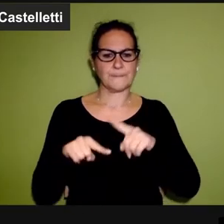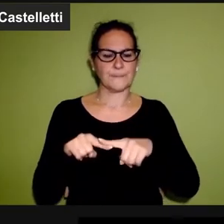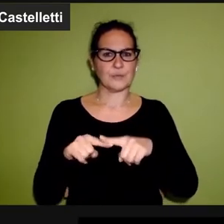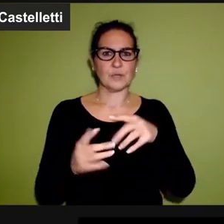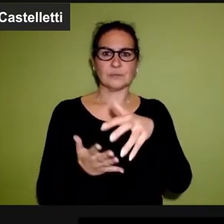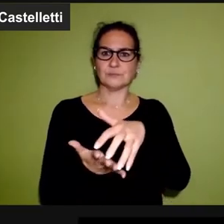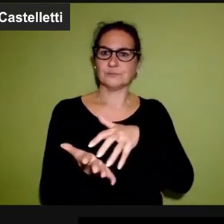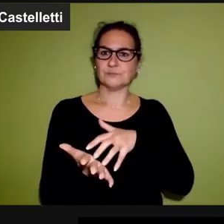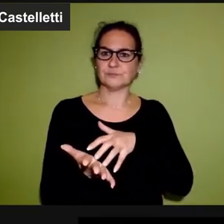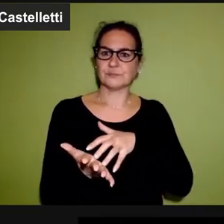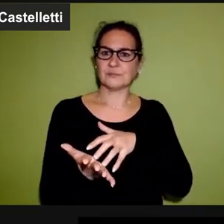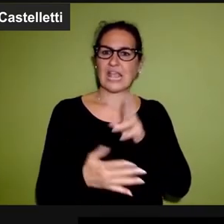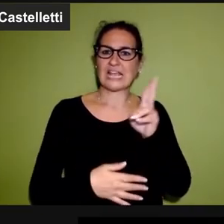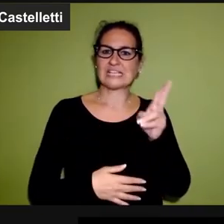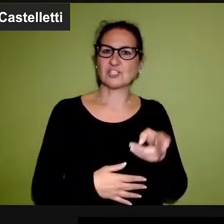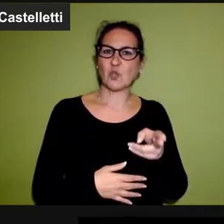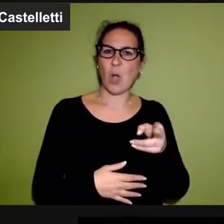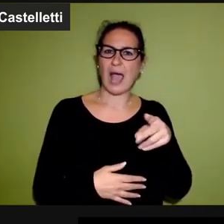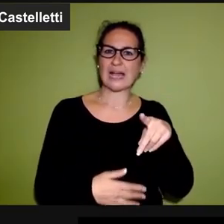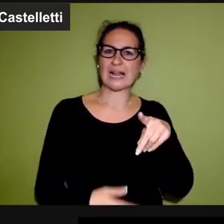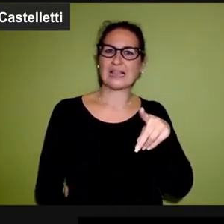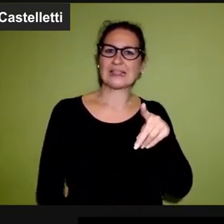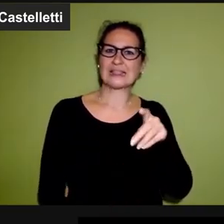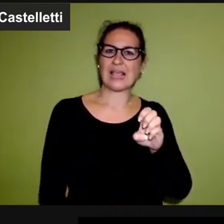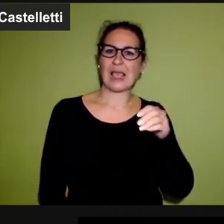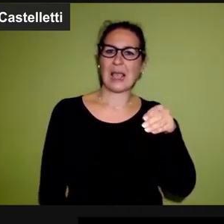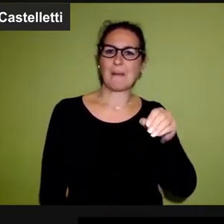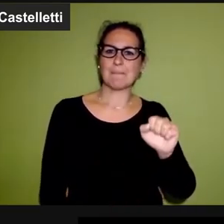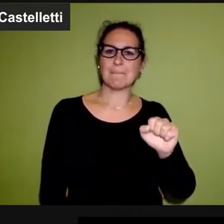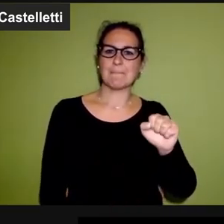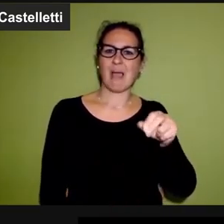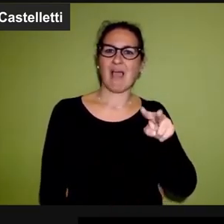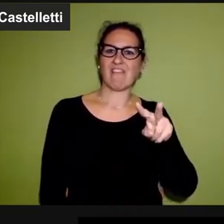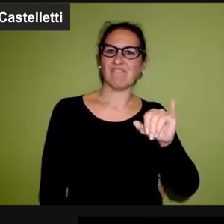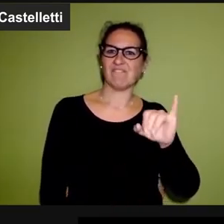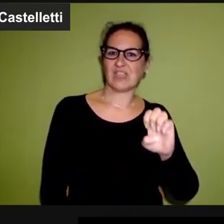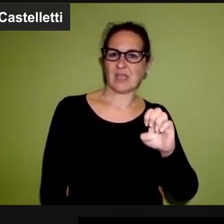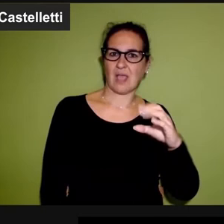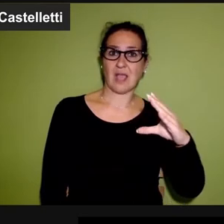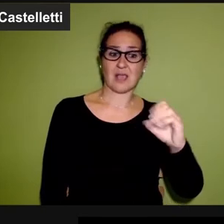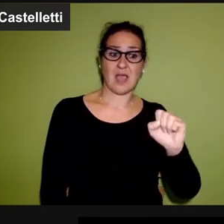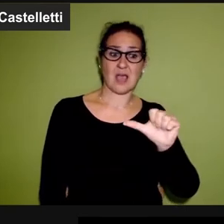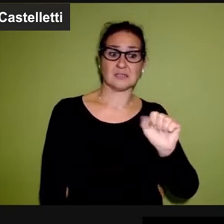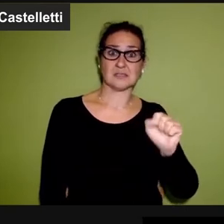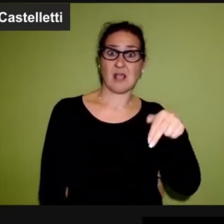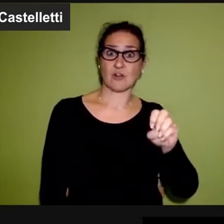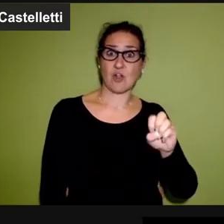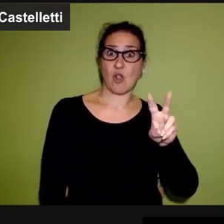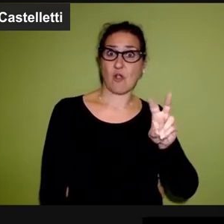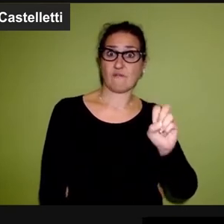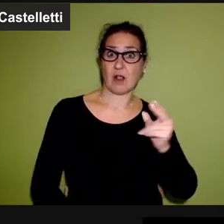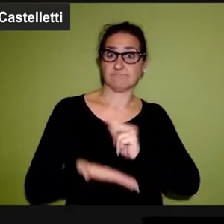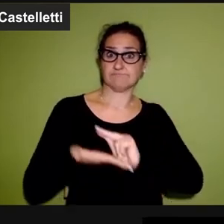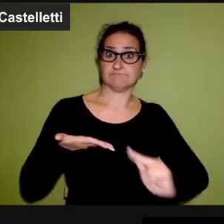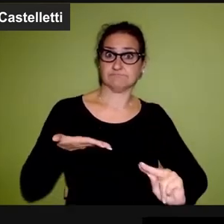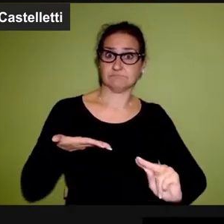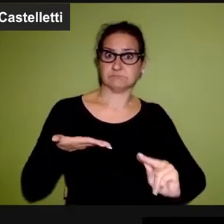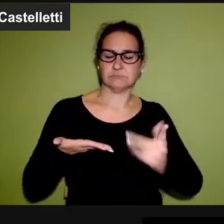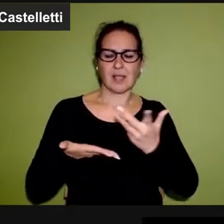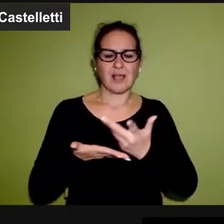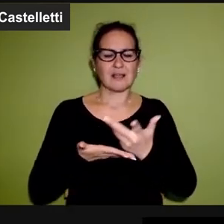della Histoire des Mavis di Casanova, in cui si raccontano,